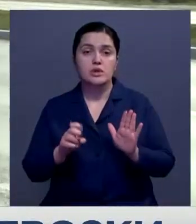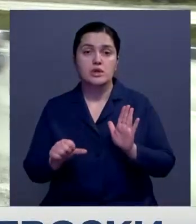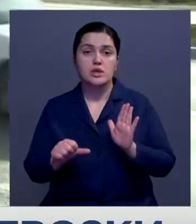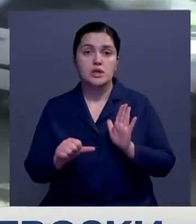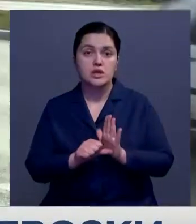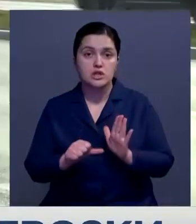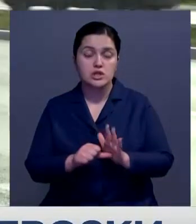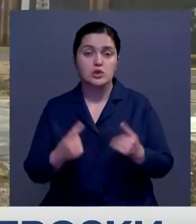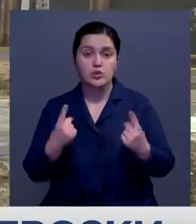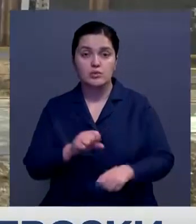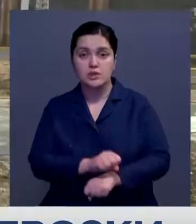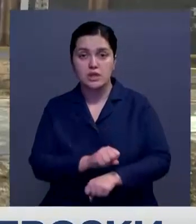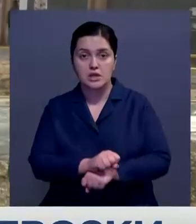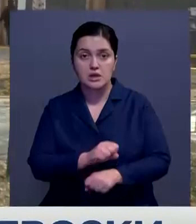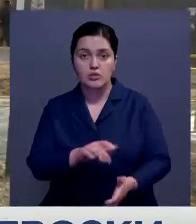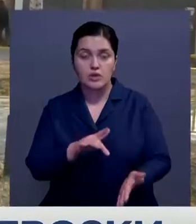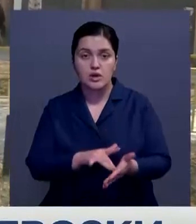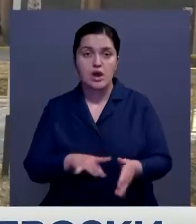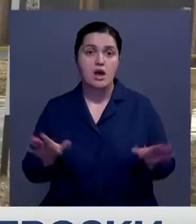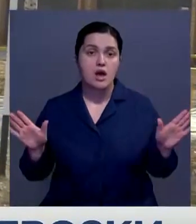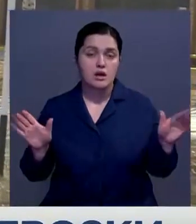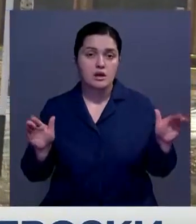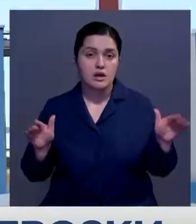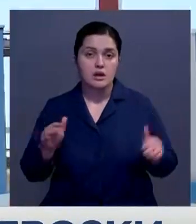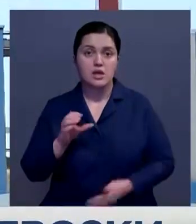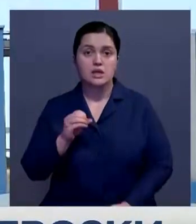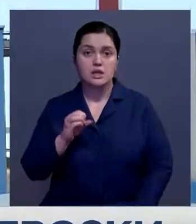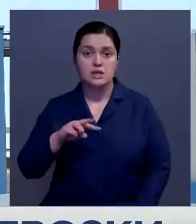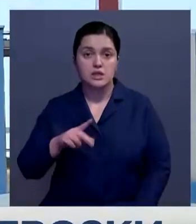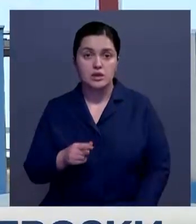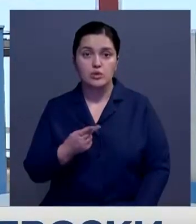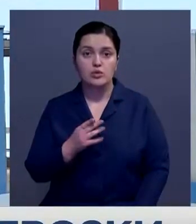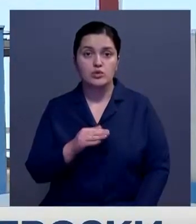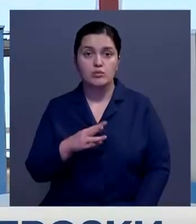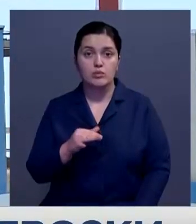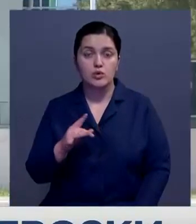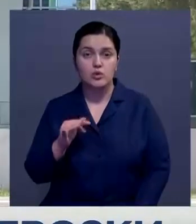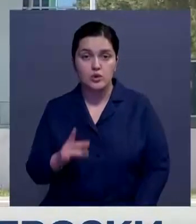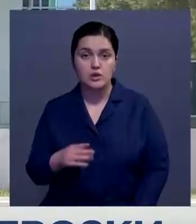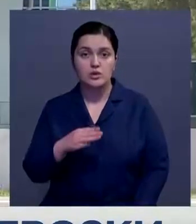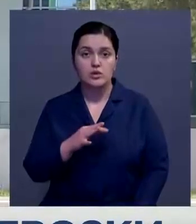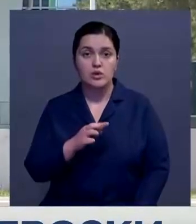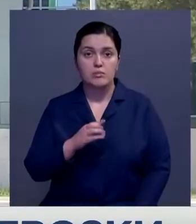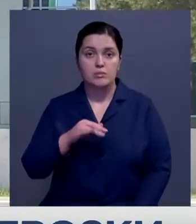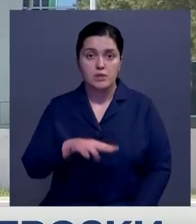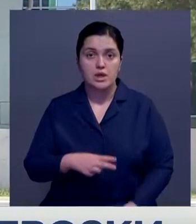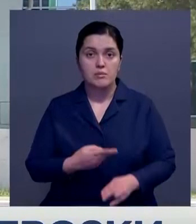на 6 крупных станциях региона, а именно Аргалык, Ессель, Кушморун, Тобел,